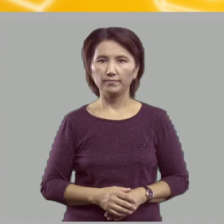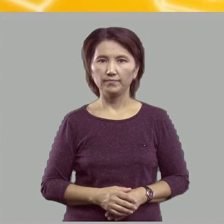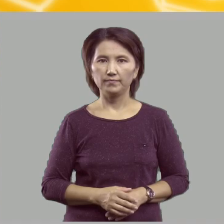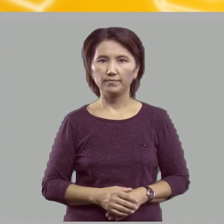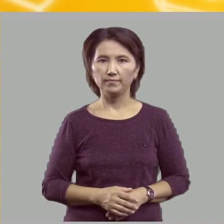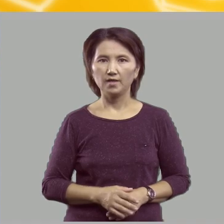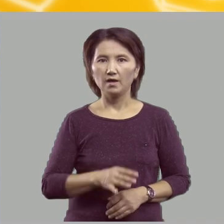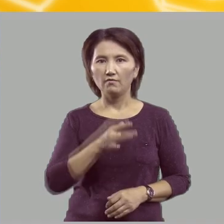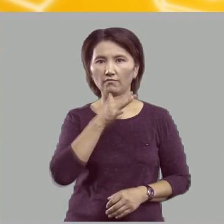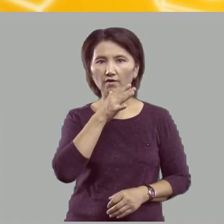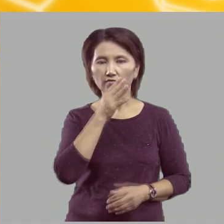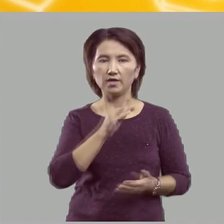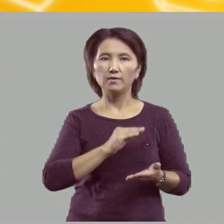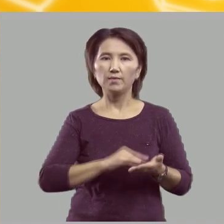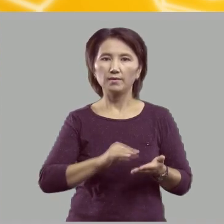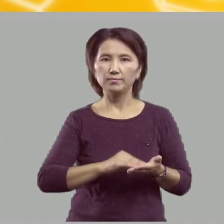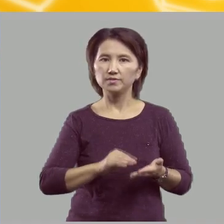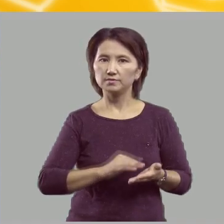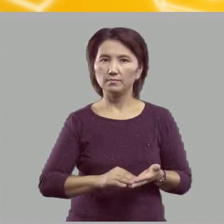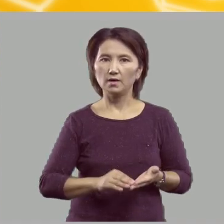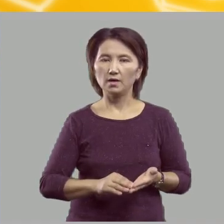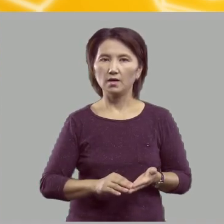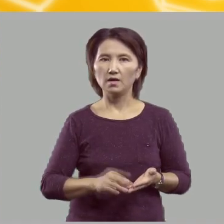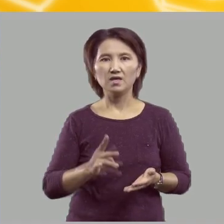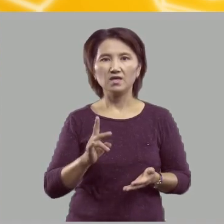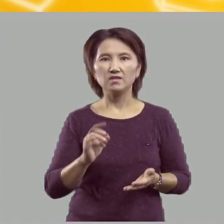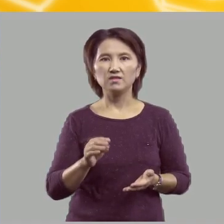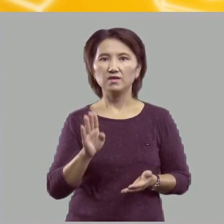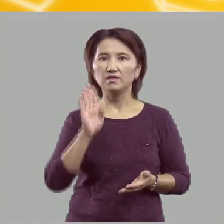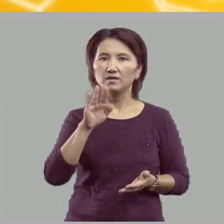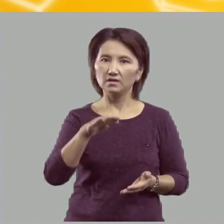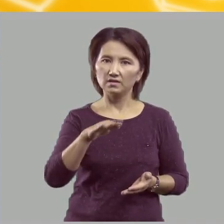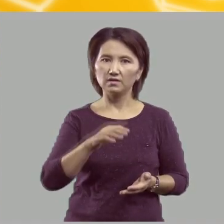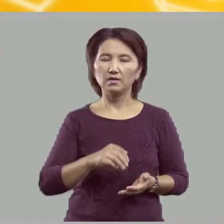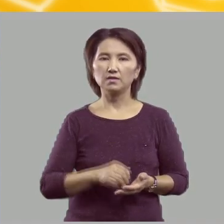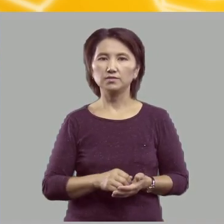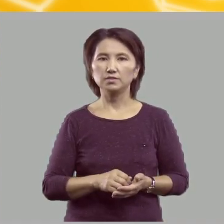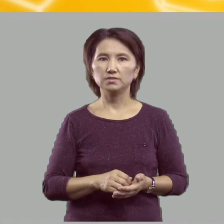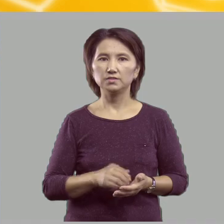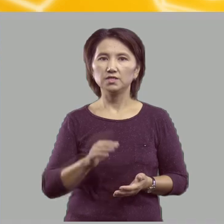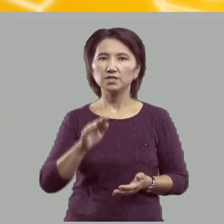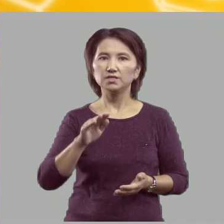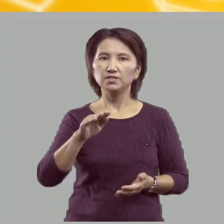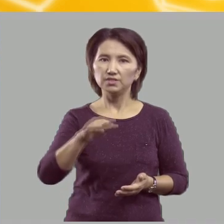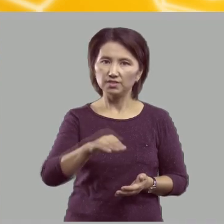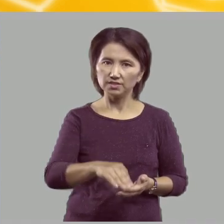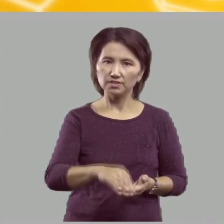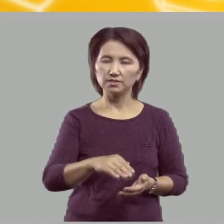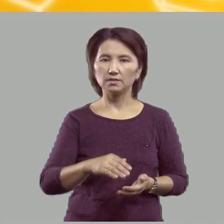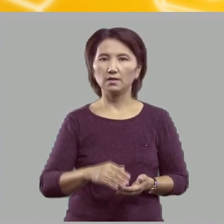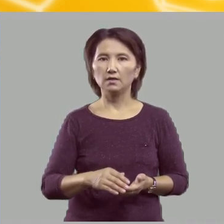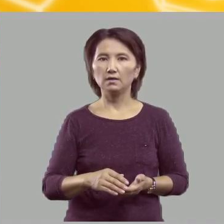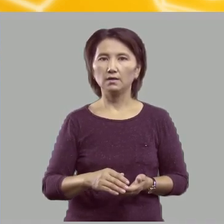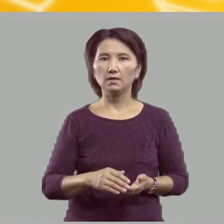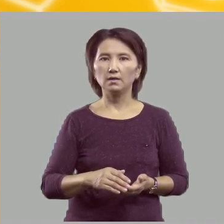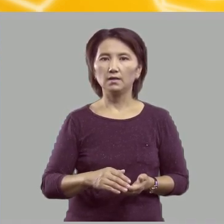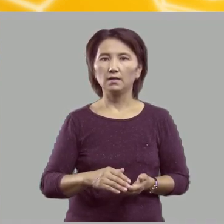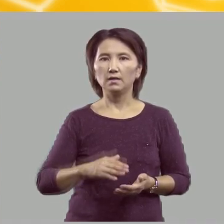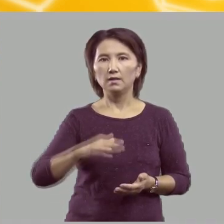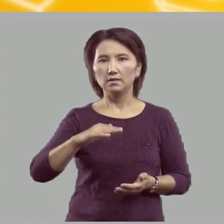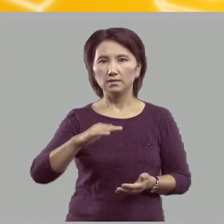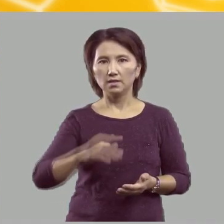Во время письма не наклоняйтесь низко над тетрадью.